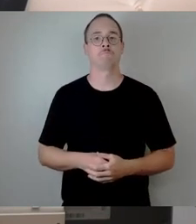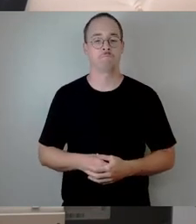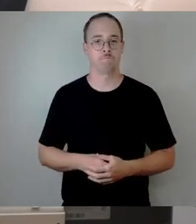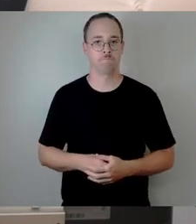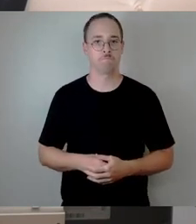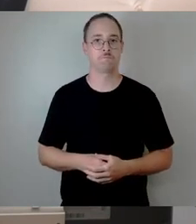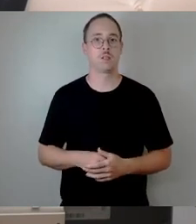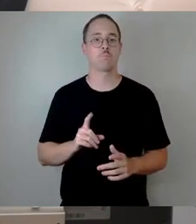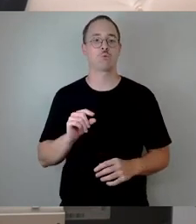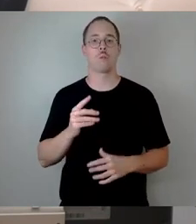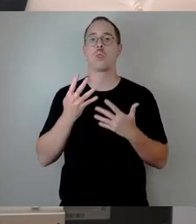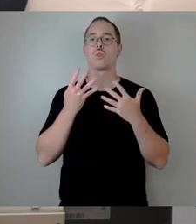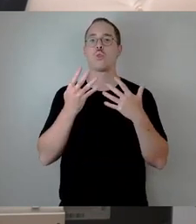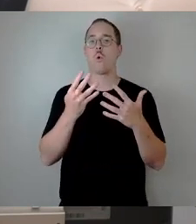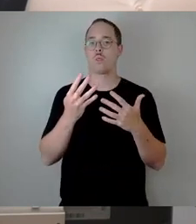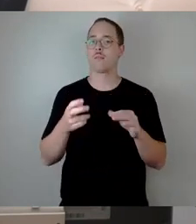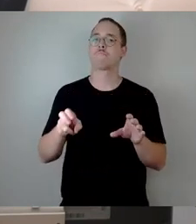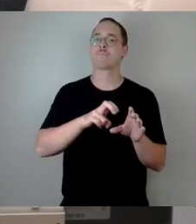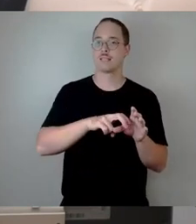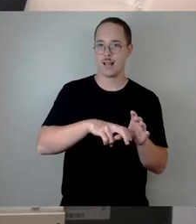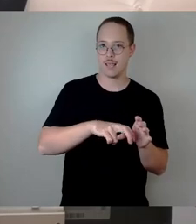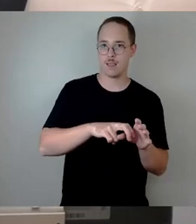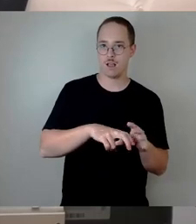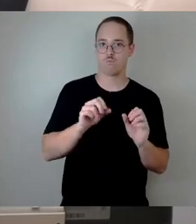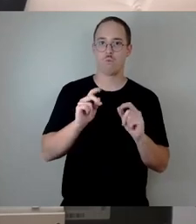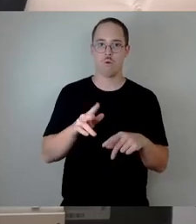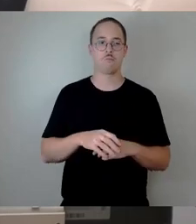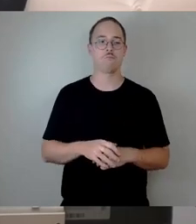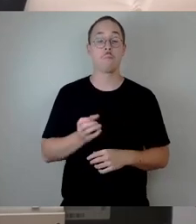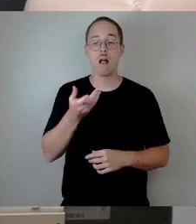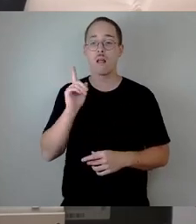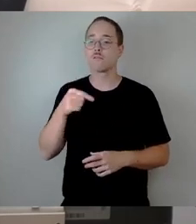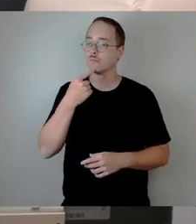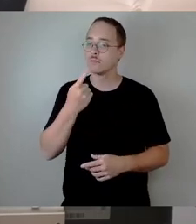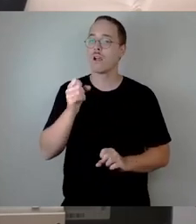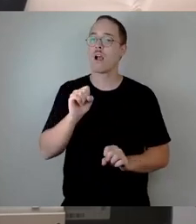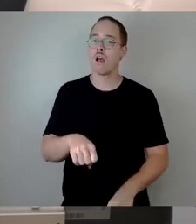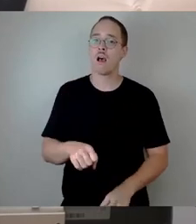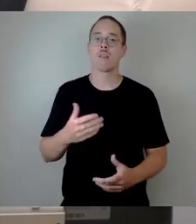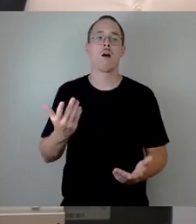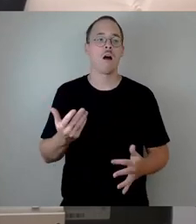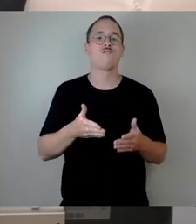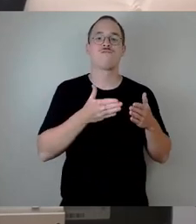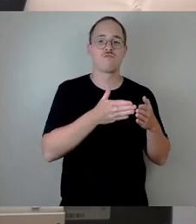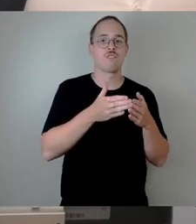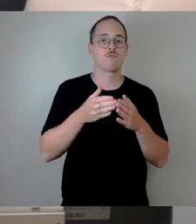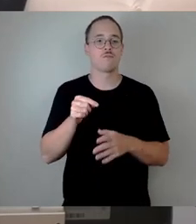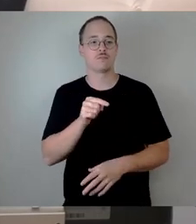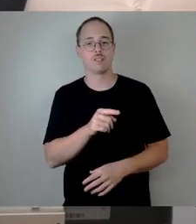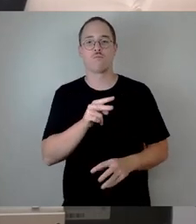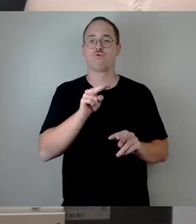Mitglieder. Aber in der Tat kann man da mit Fug und Recht sagen, dass natürlich jene Fraktionen, zweistellige